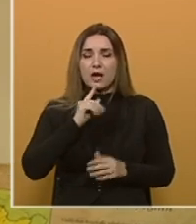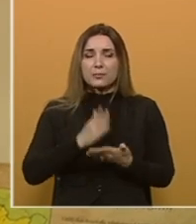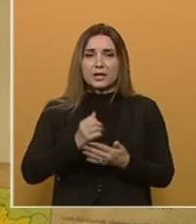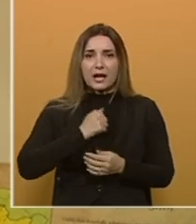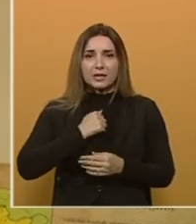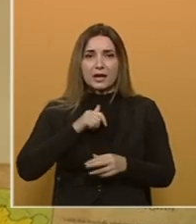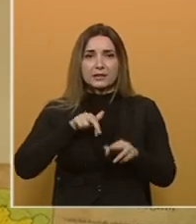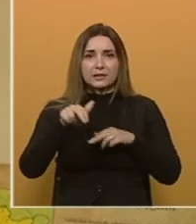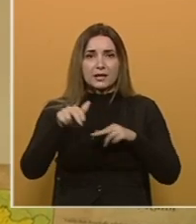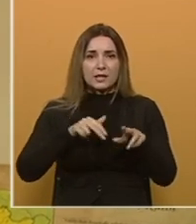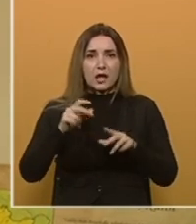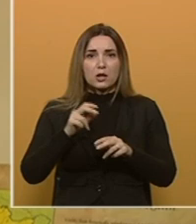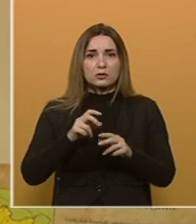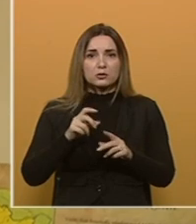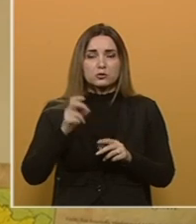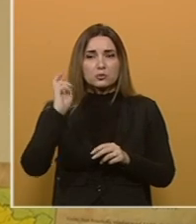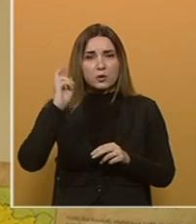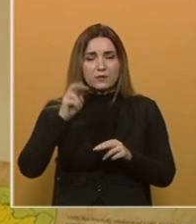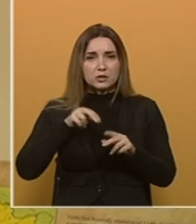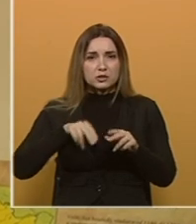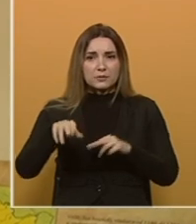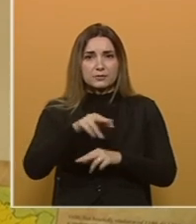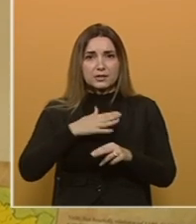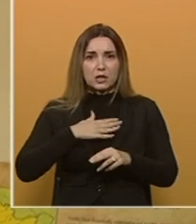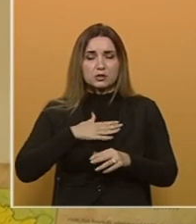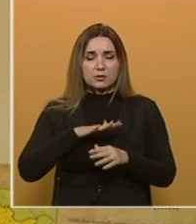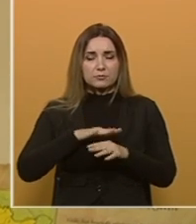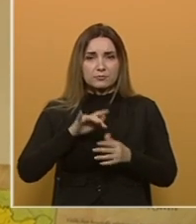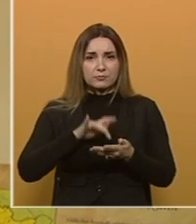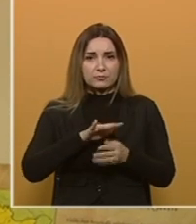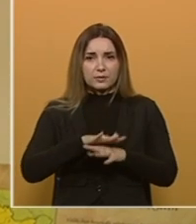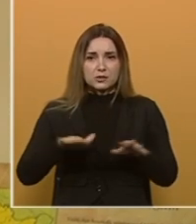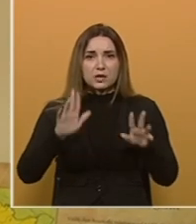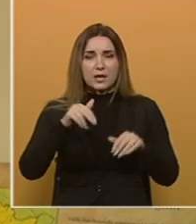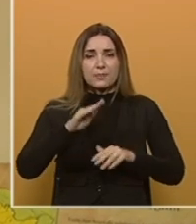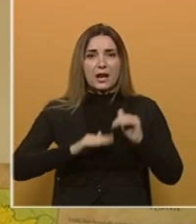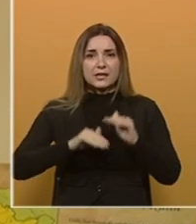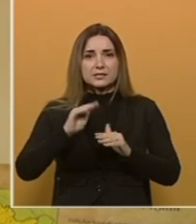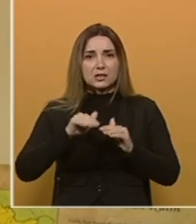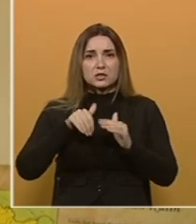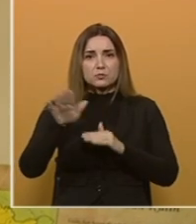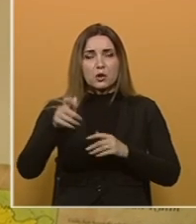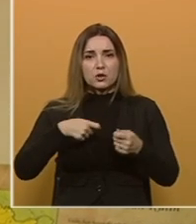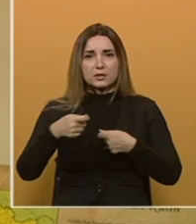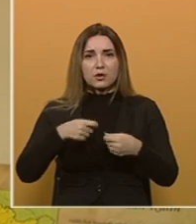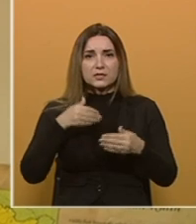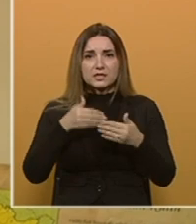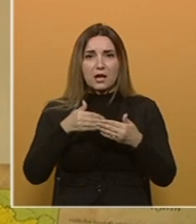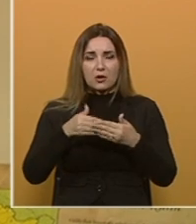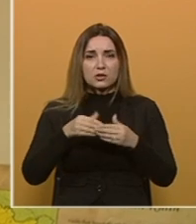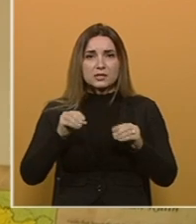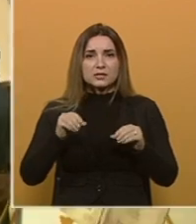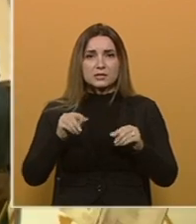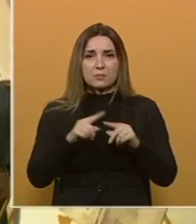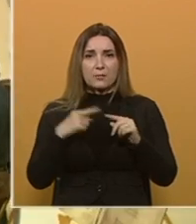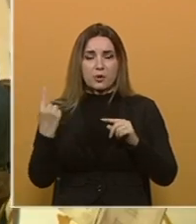krijetanja Dubrabačkim trgovcima po našoj teritoriji. Imala je izgrađene spoljno-trgovinske odnose sa zemljama